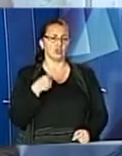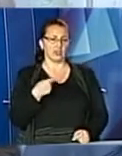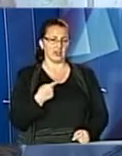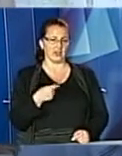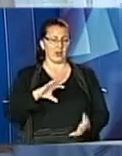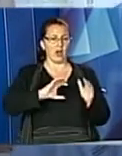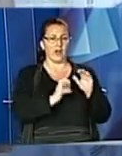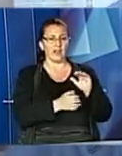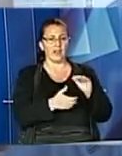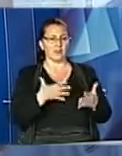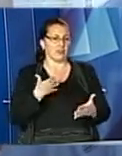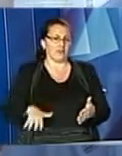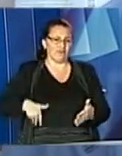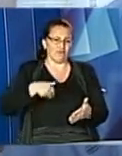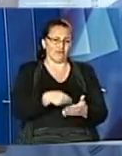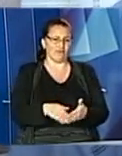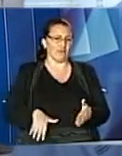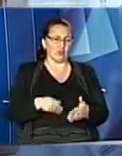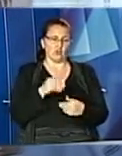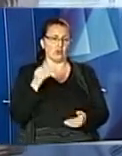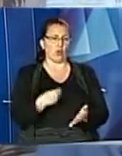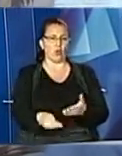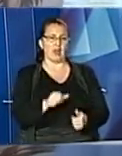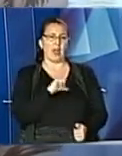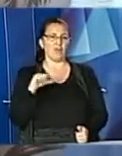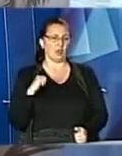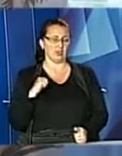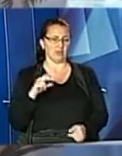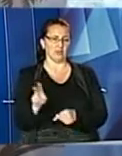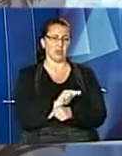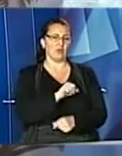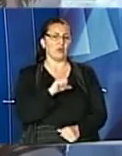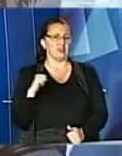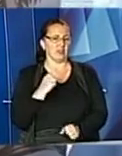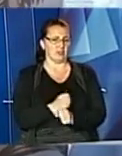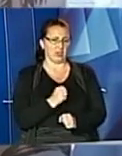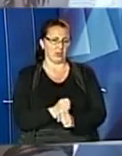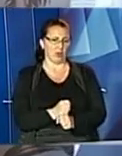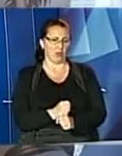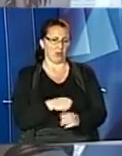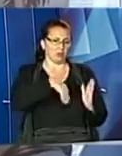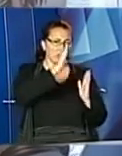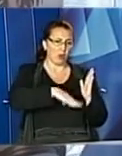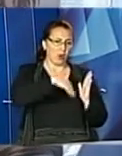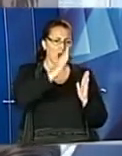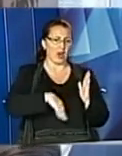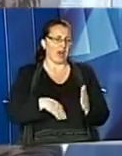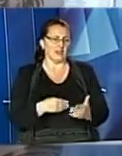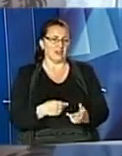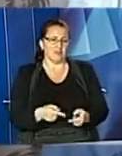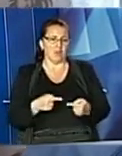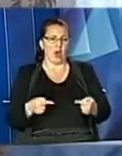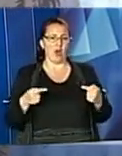лампочки за свої рахунки, все прибираємо, все самі, лампочки вкручуємо, ремонт самі робимо, що можна підкрасимо, що можна, ні. А так,